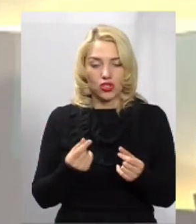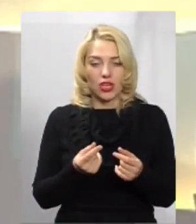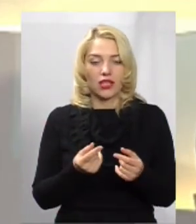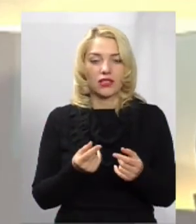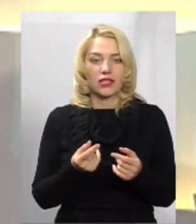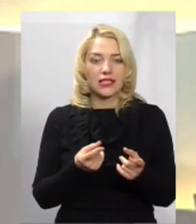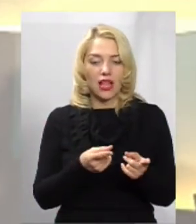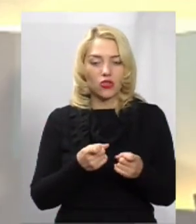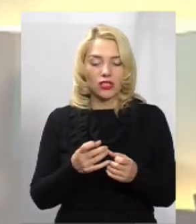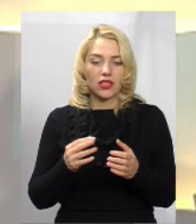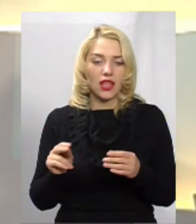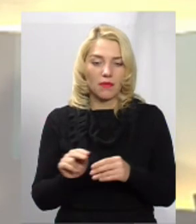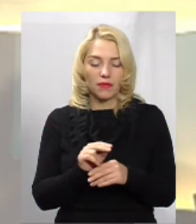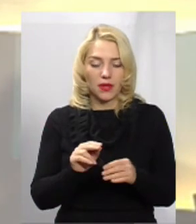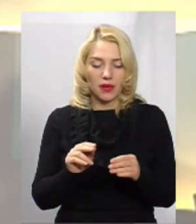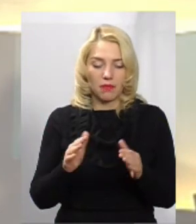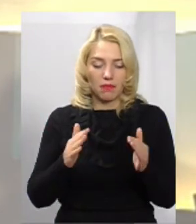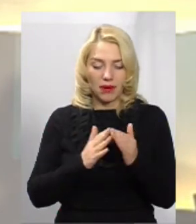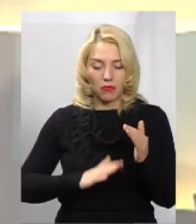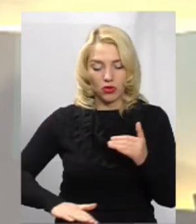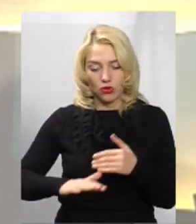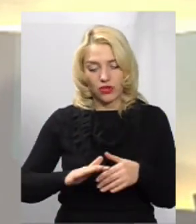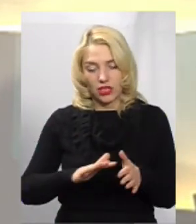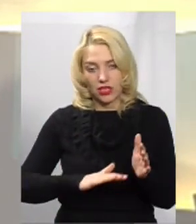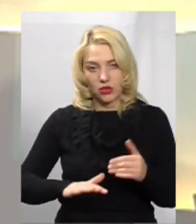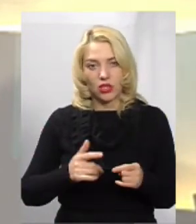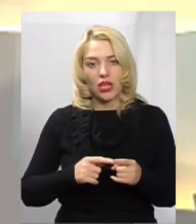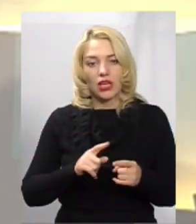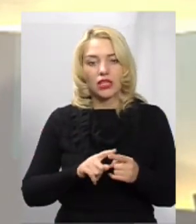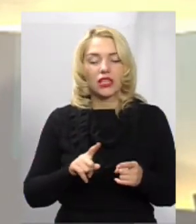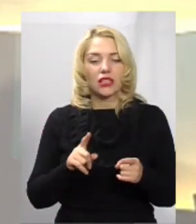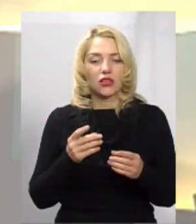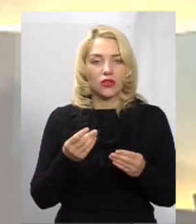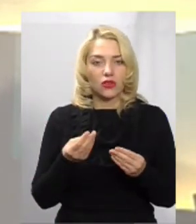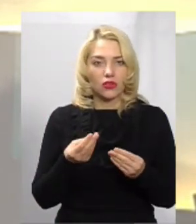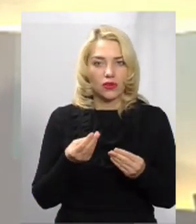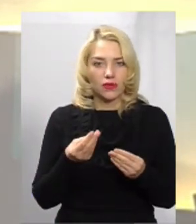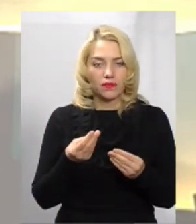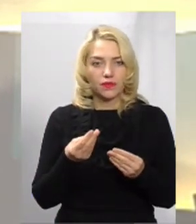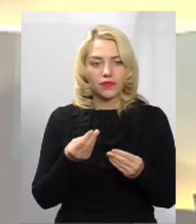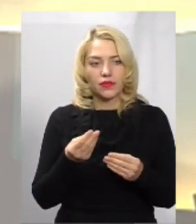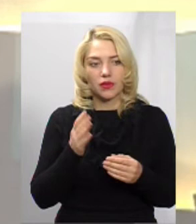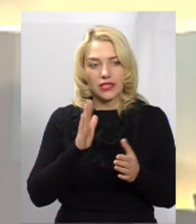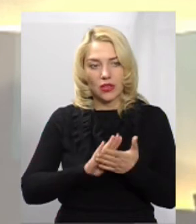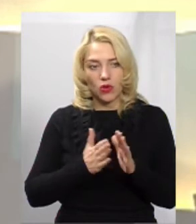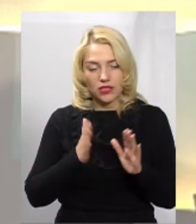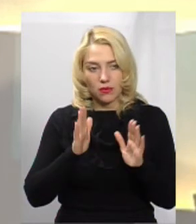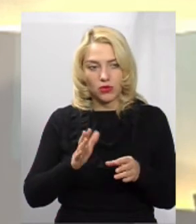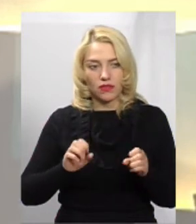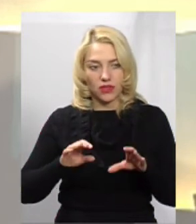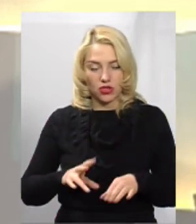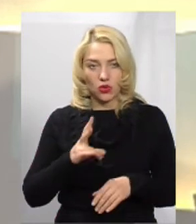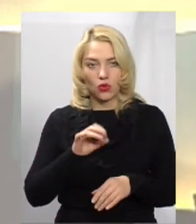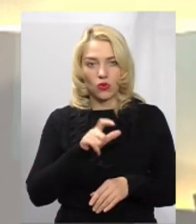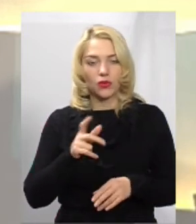прибудинкових територій. Такі роботи розширення паркомість ми робимо за рахунок поточного. І ситуація буде вирішена, але люди мають